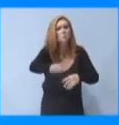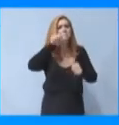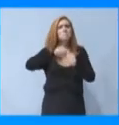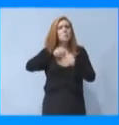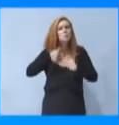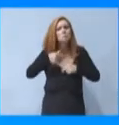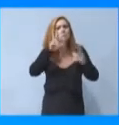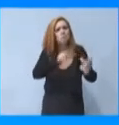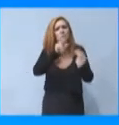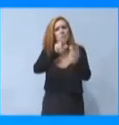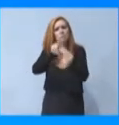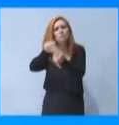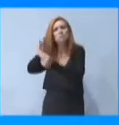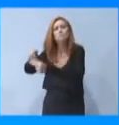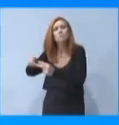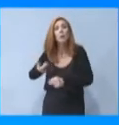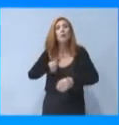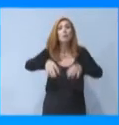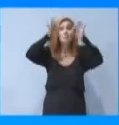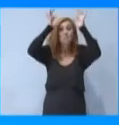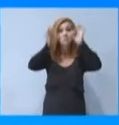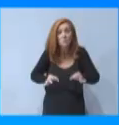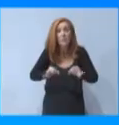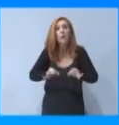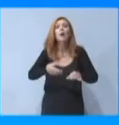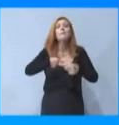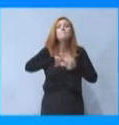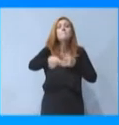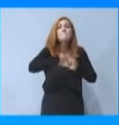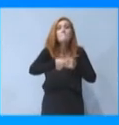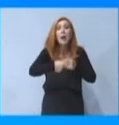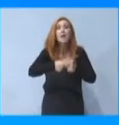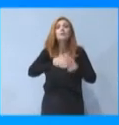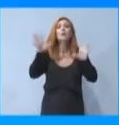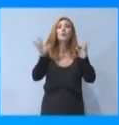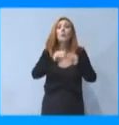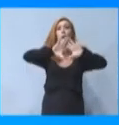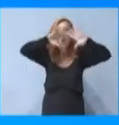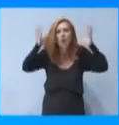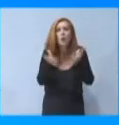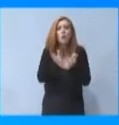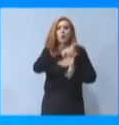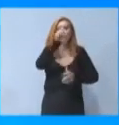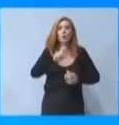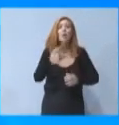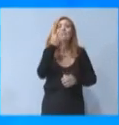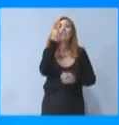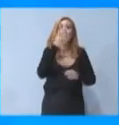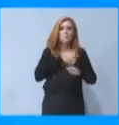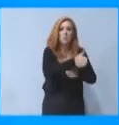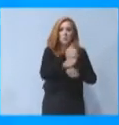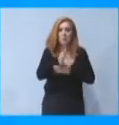Και το οποίο θα αποκρισταλλωθεί σε μέτρα για κάθε πλευρά της ζωής σας. Με τέσσερις βασικές κατευθύνσεις.